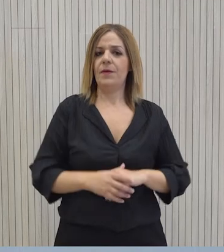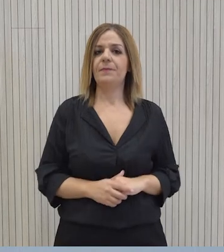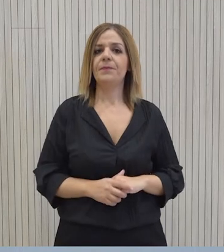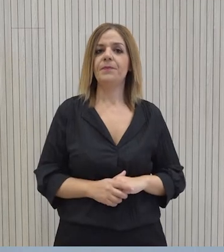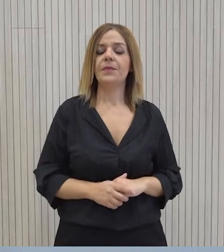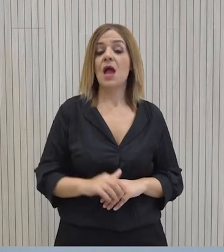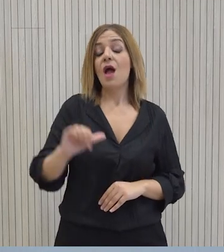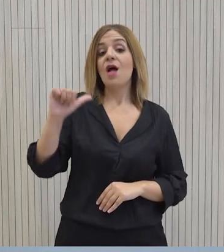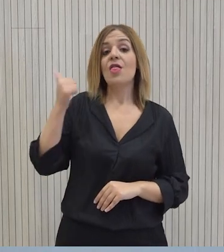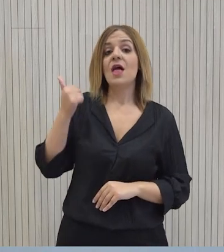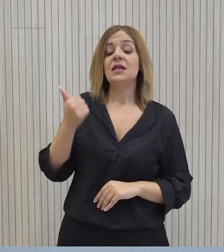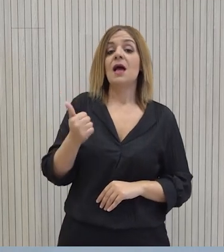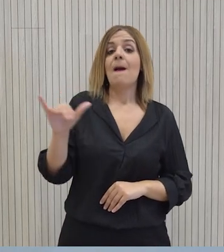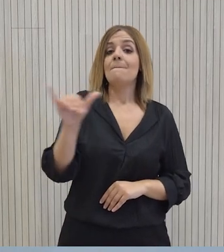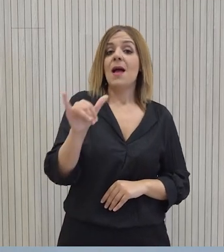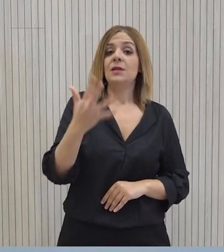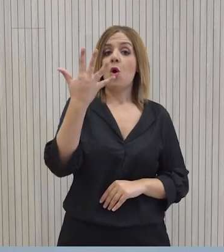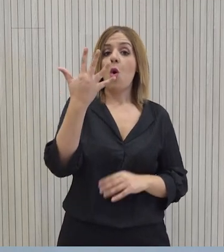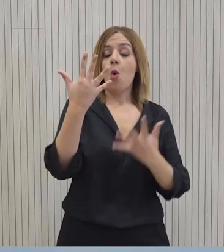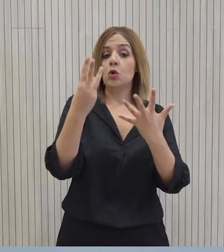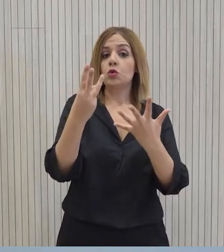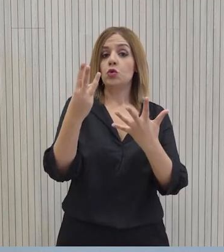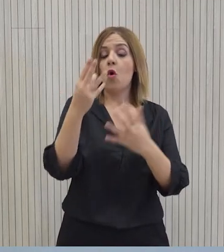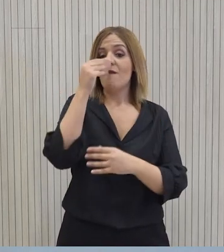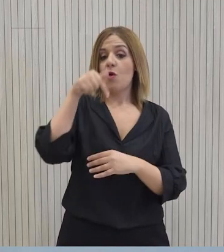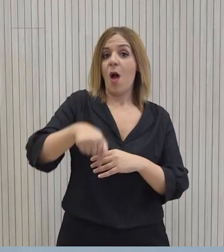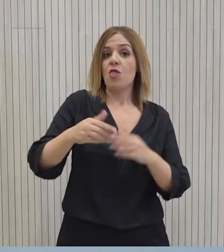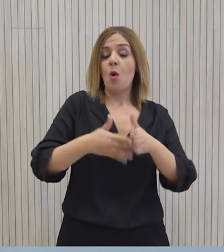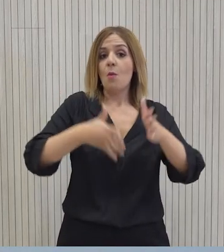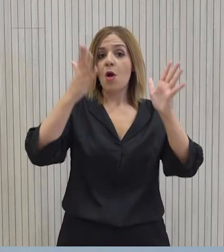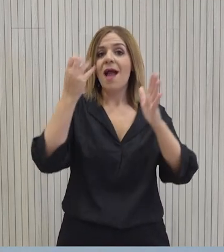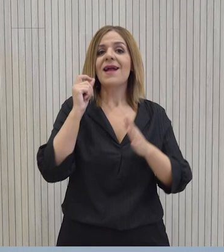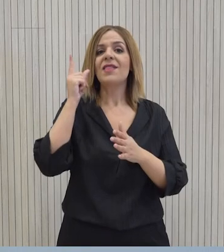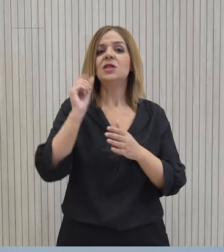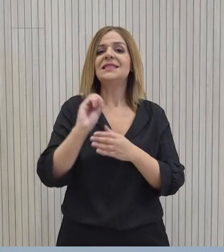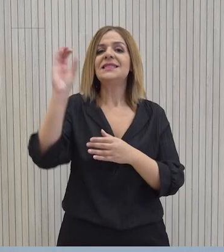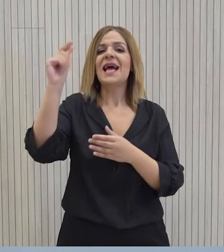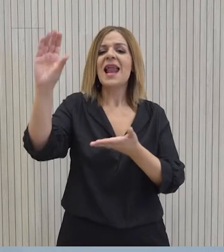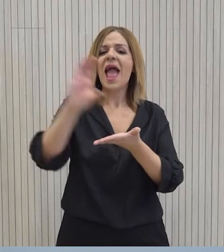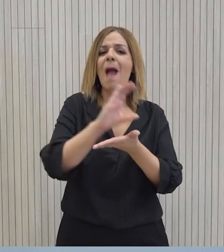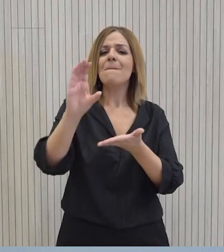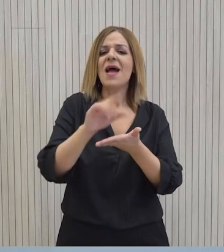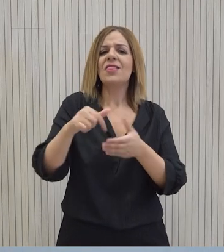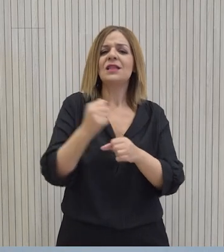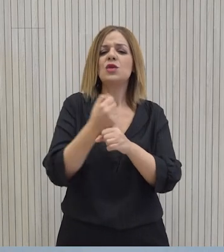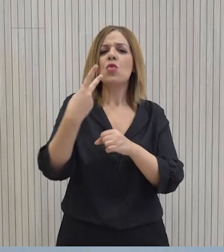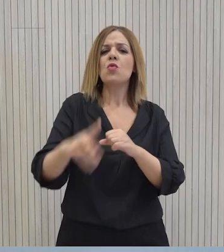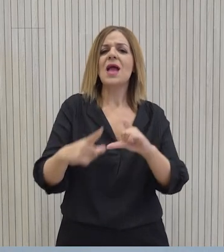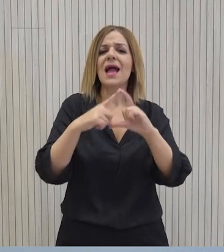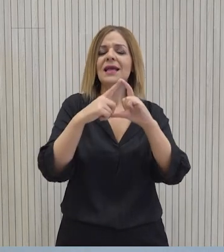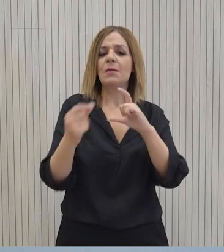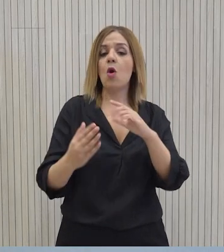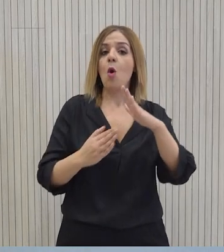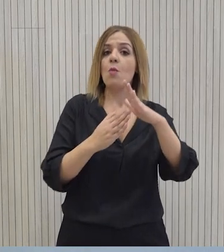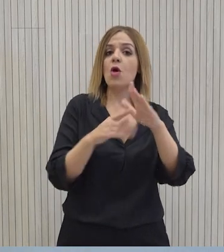Πραγματοποιήθηκε χθες 5-8 Φεβρουαρίου στο Προεδρικό Μέγαρο εκδήλωση με ξένους επενδυτές που δραστηριοποιούνται στην Κύπρο. Η Προεδρία, σε